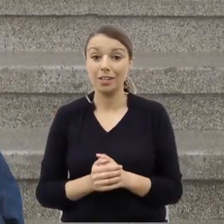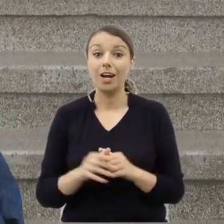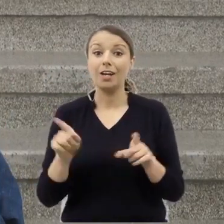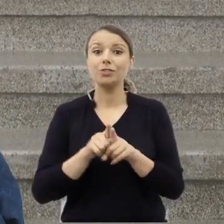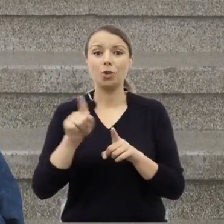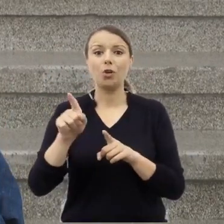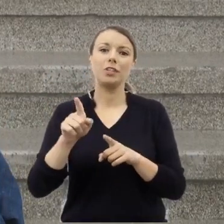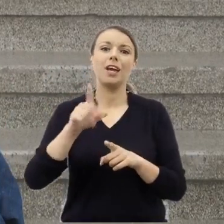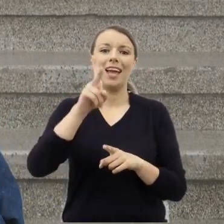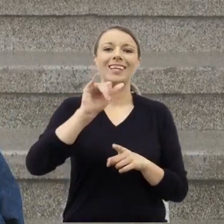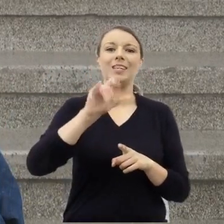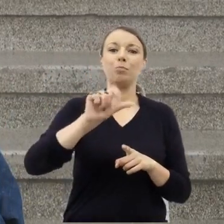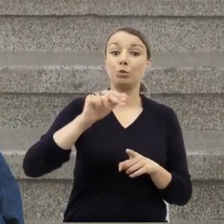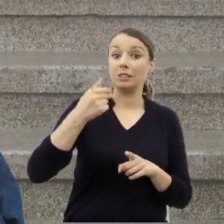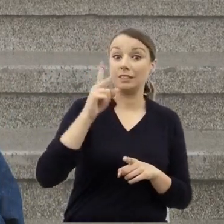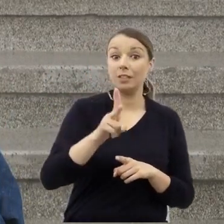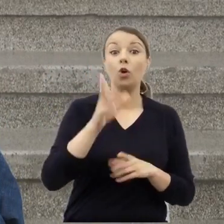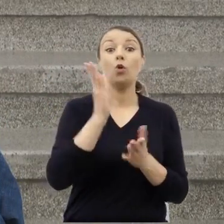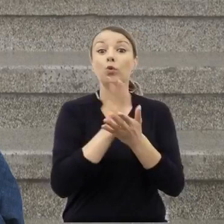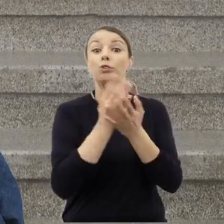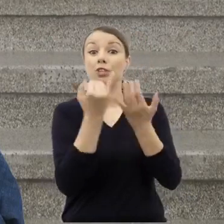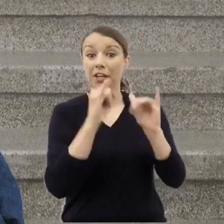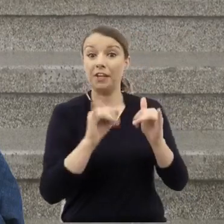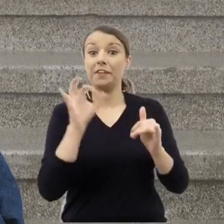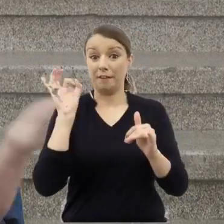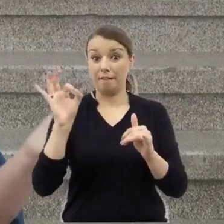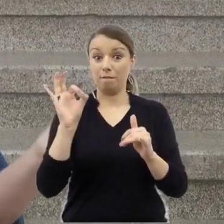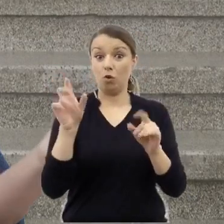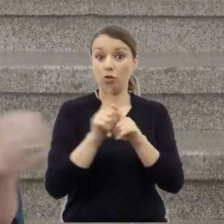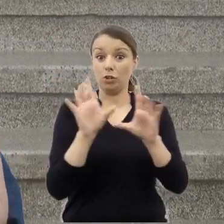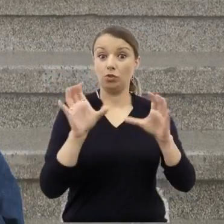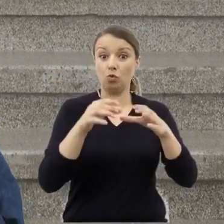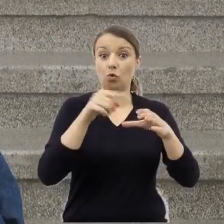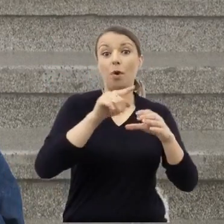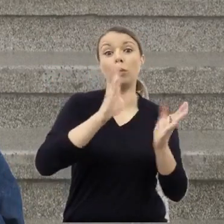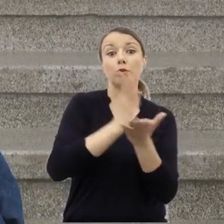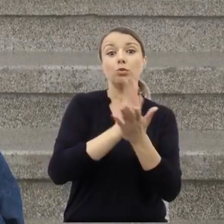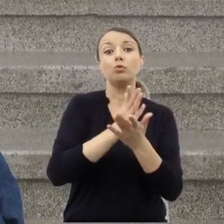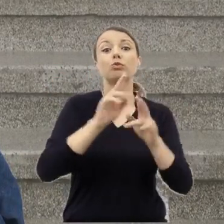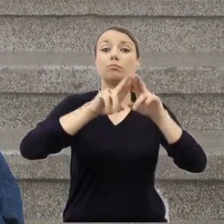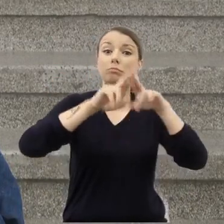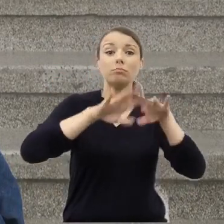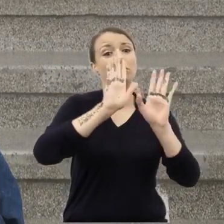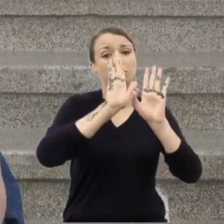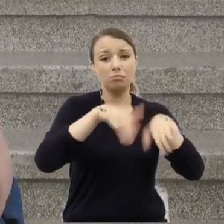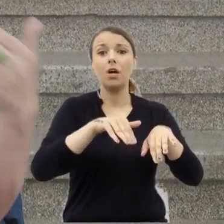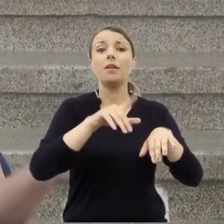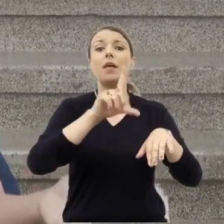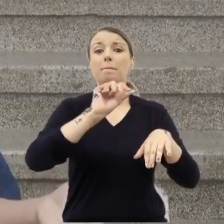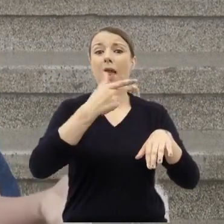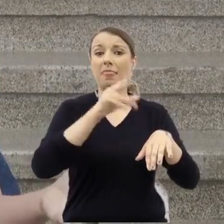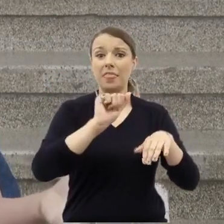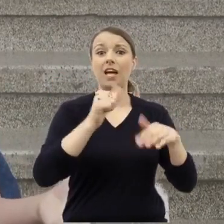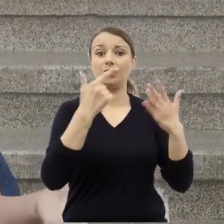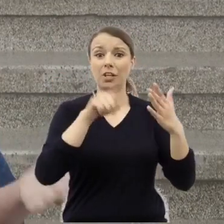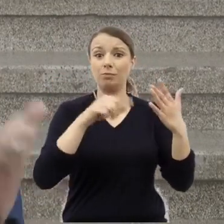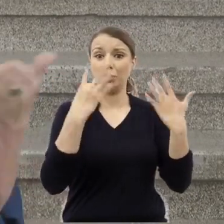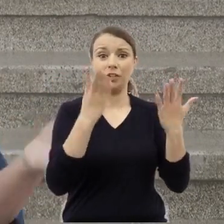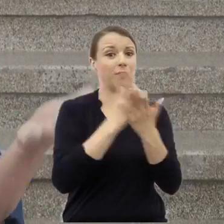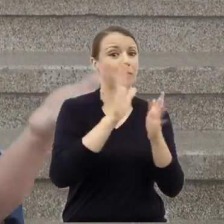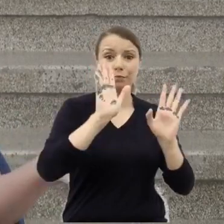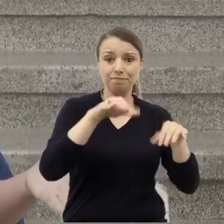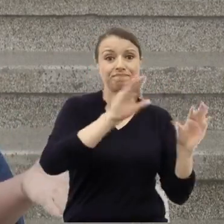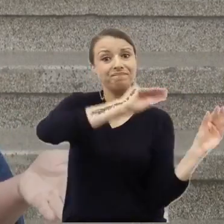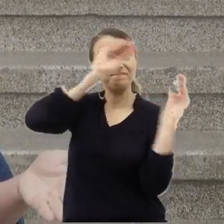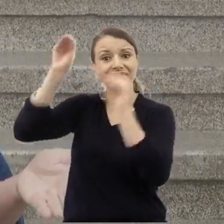z Jehudu opuściły Planty i ci ludzie pojechali do Palestyny. Ocalali